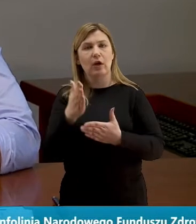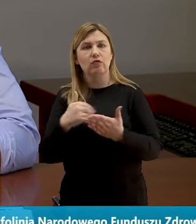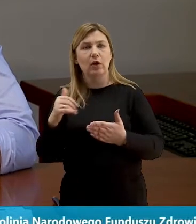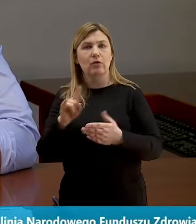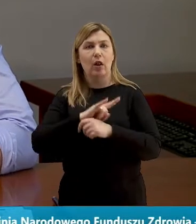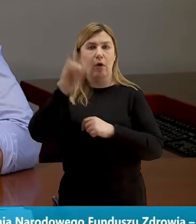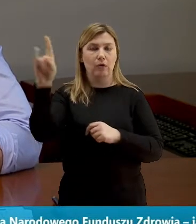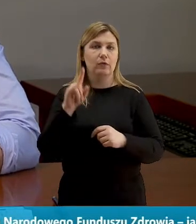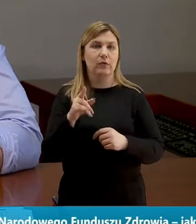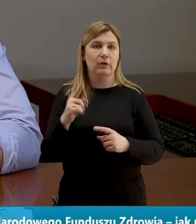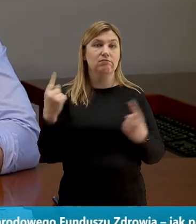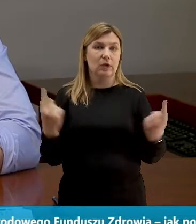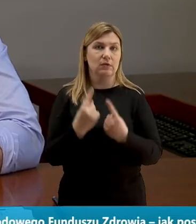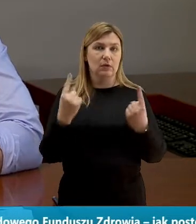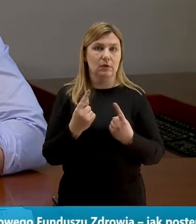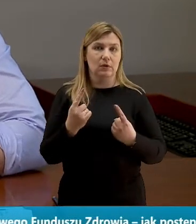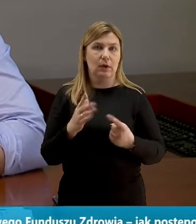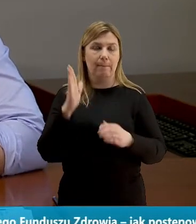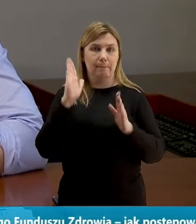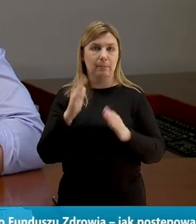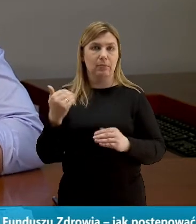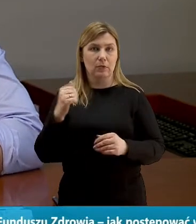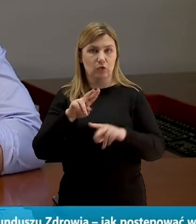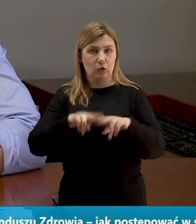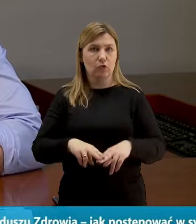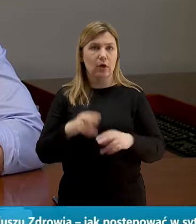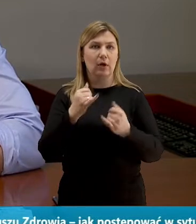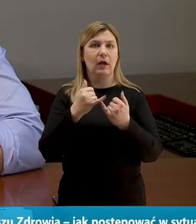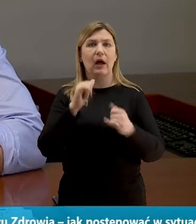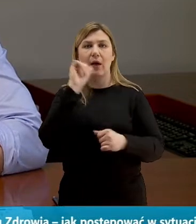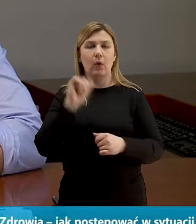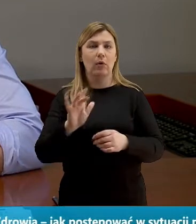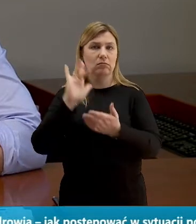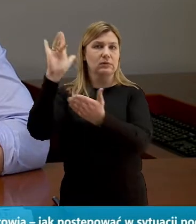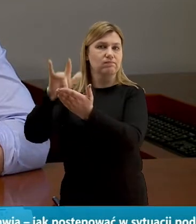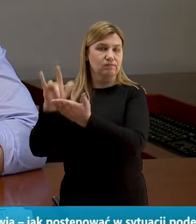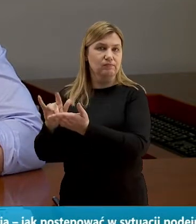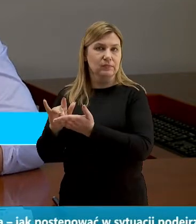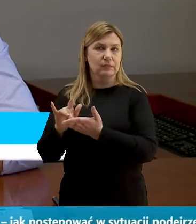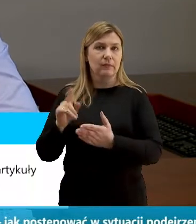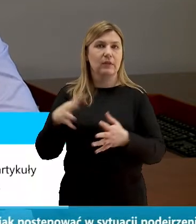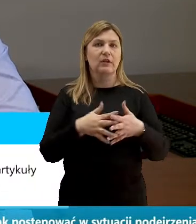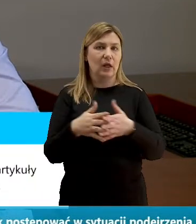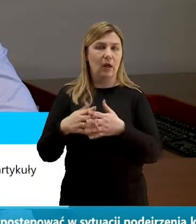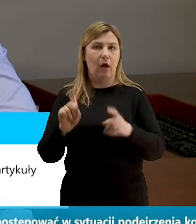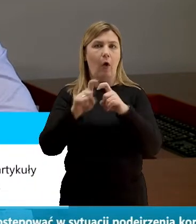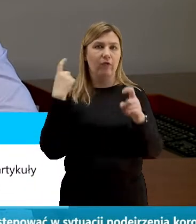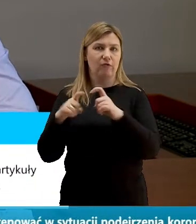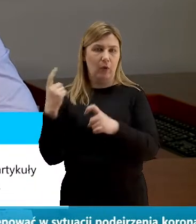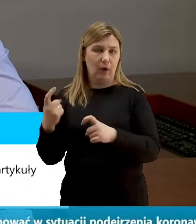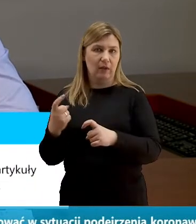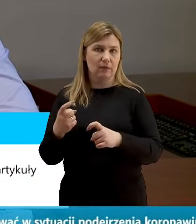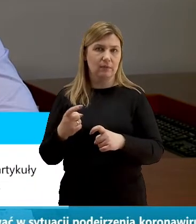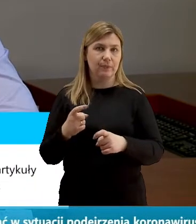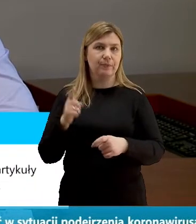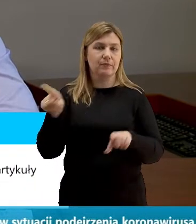sytuację została szczególnie w różne części Europy czy nawet w Stanach Zjednoczonych odwołana i to też